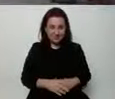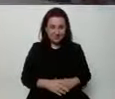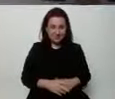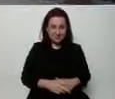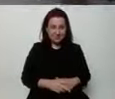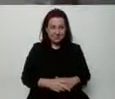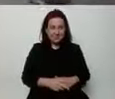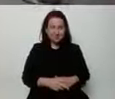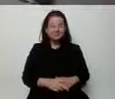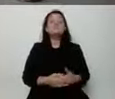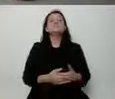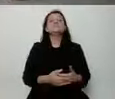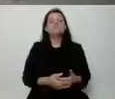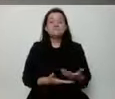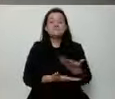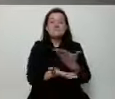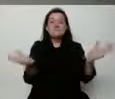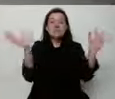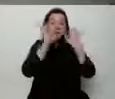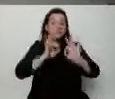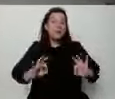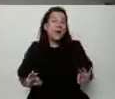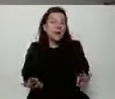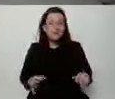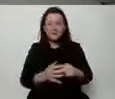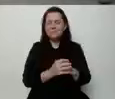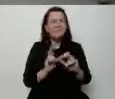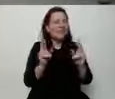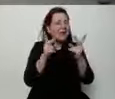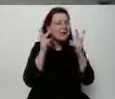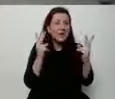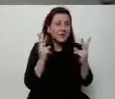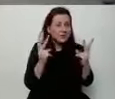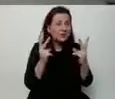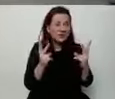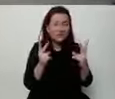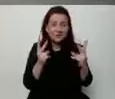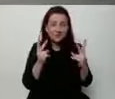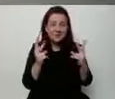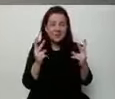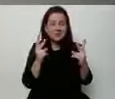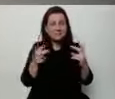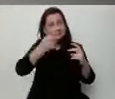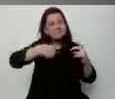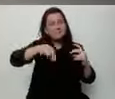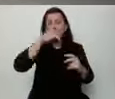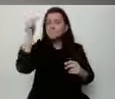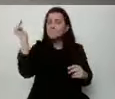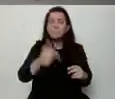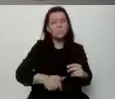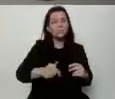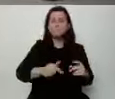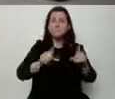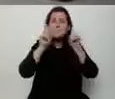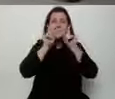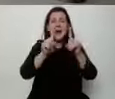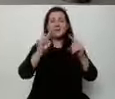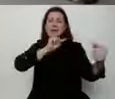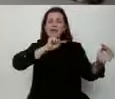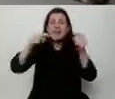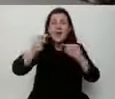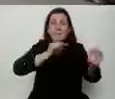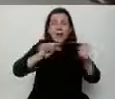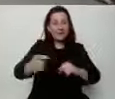Drodzy Państwo, to co najważniejsze, to to, że musimy mieć prawdziwą debatę. Ja